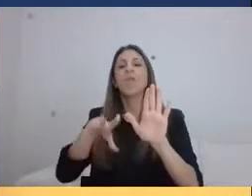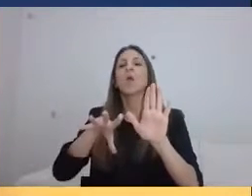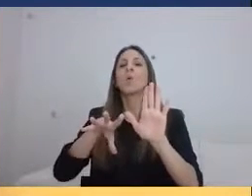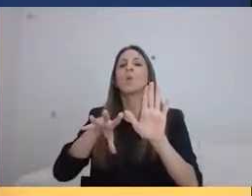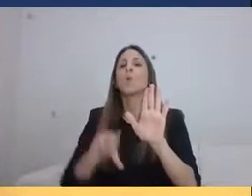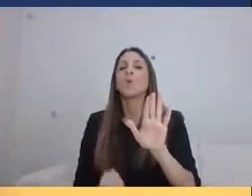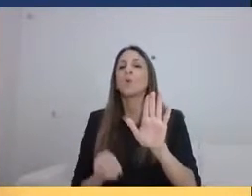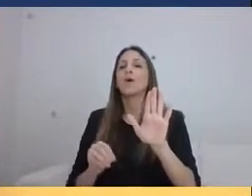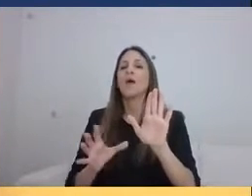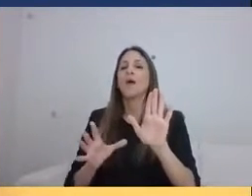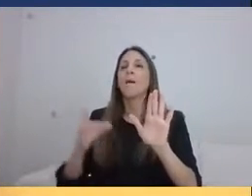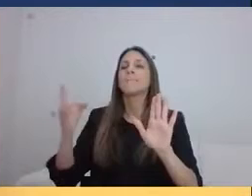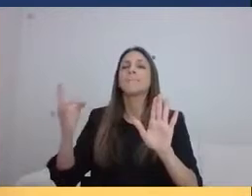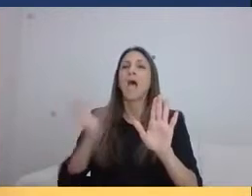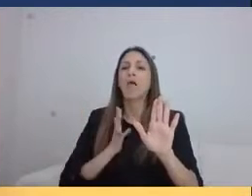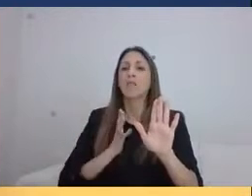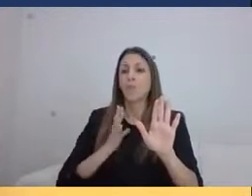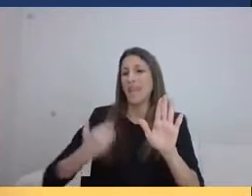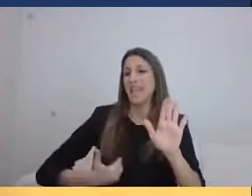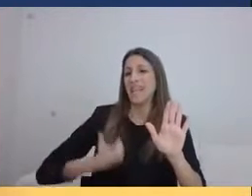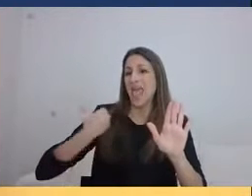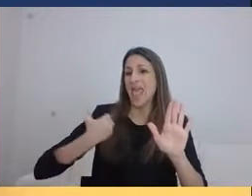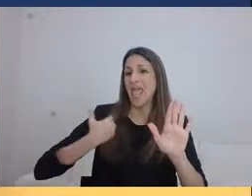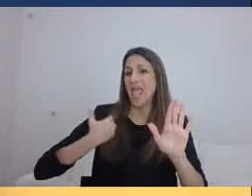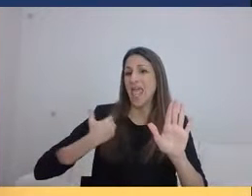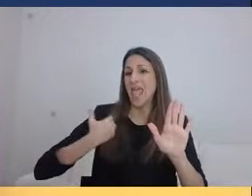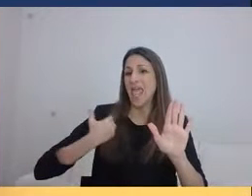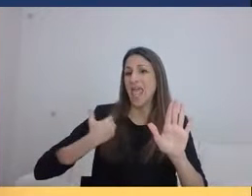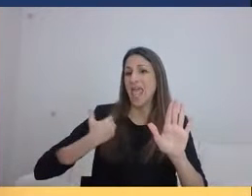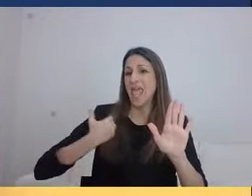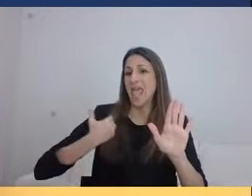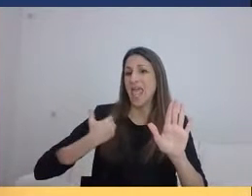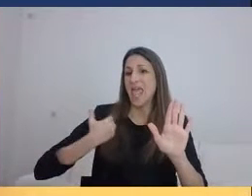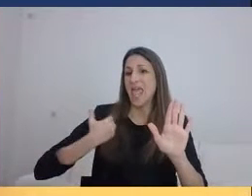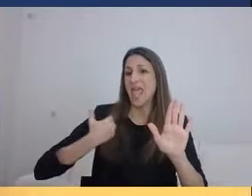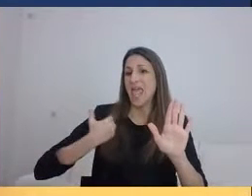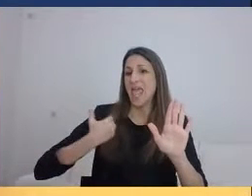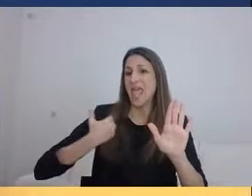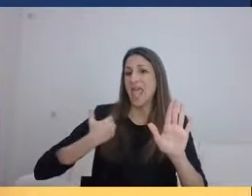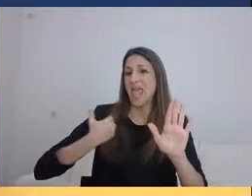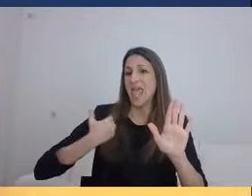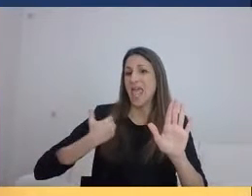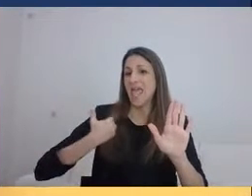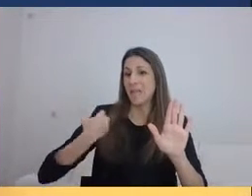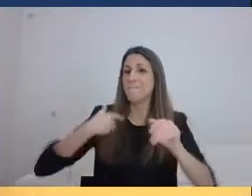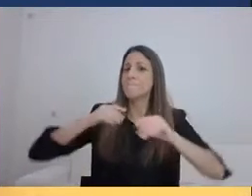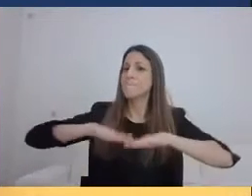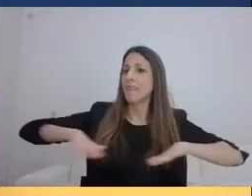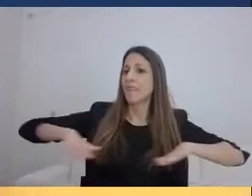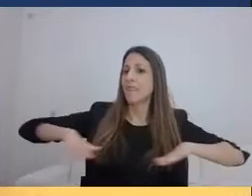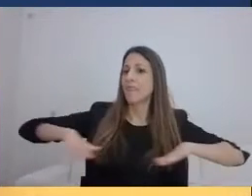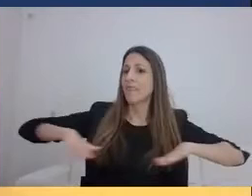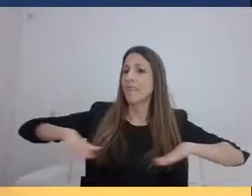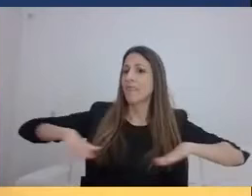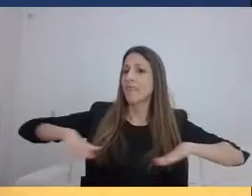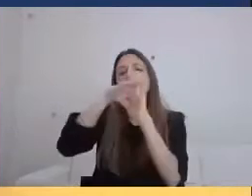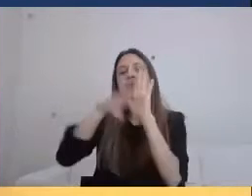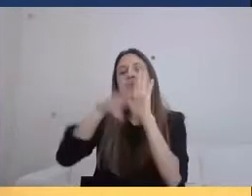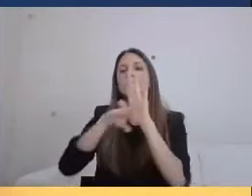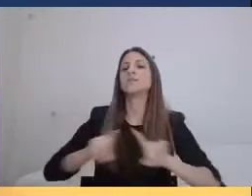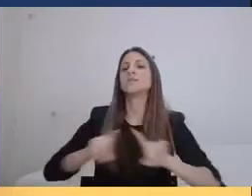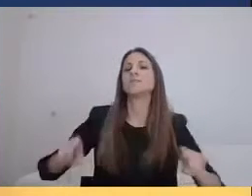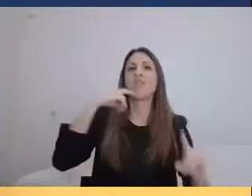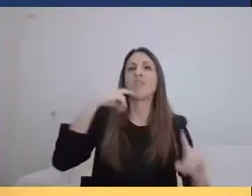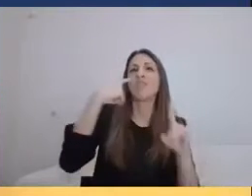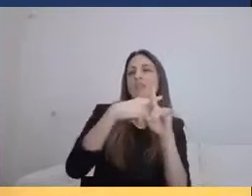αλφαβητισμό, αν θέλετε, προκειμένου να ευαισθητοποιηθούν οι πολίτες μας για να ξέρουν τι είναι θετικό και τι είναι